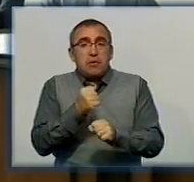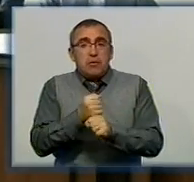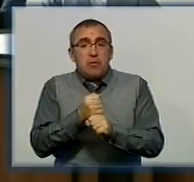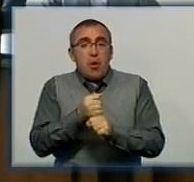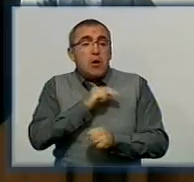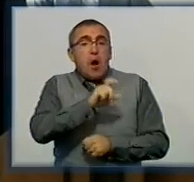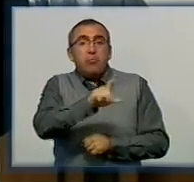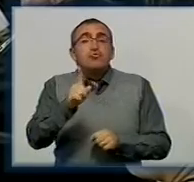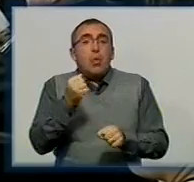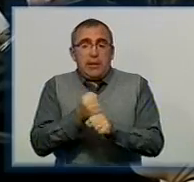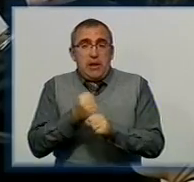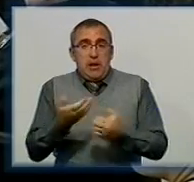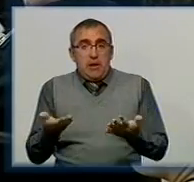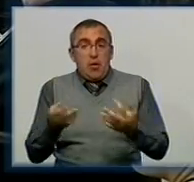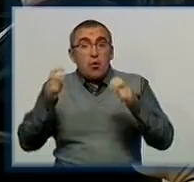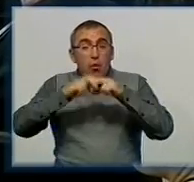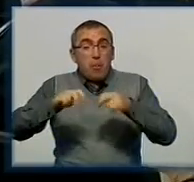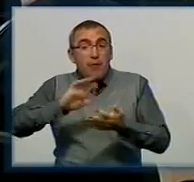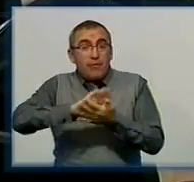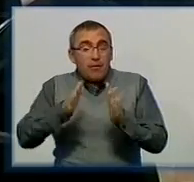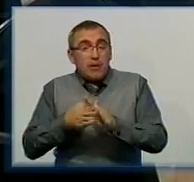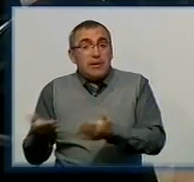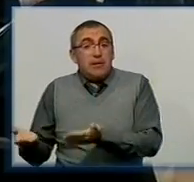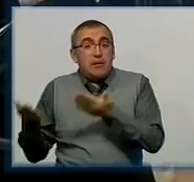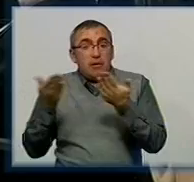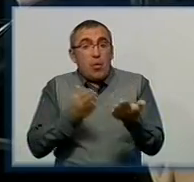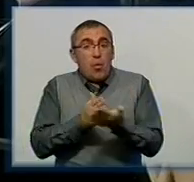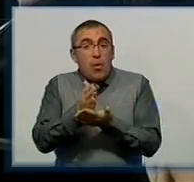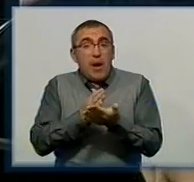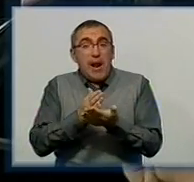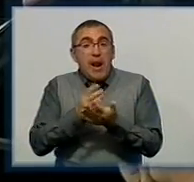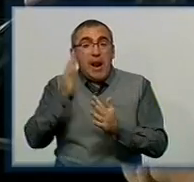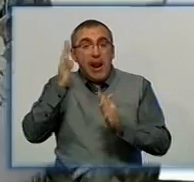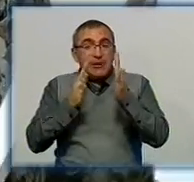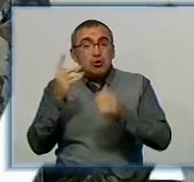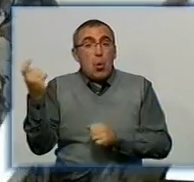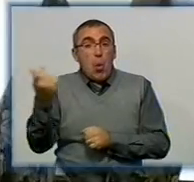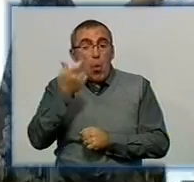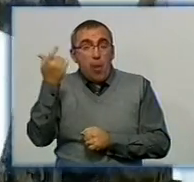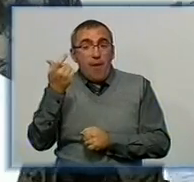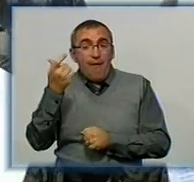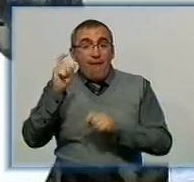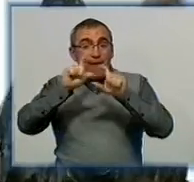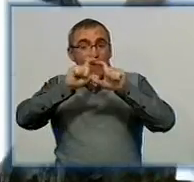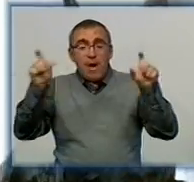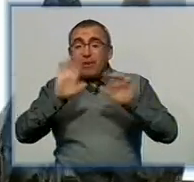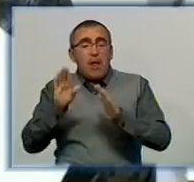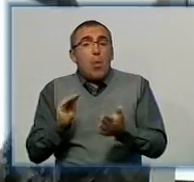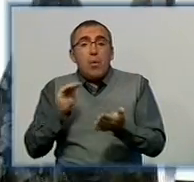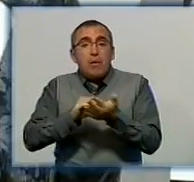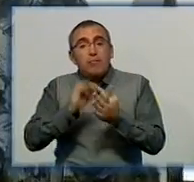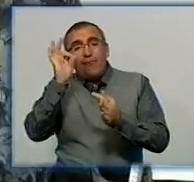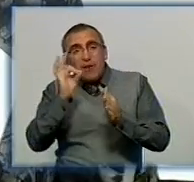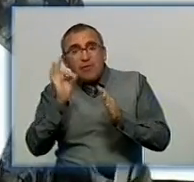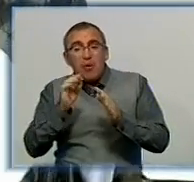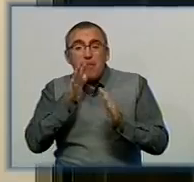робочим, що їм робити? Розібратися у ситуації запросили очільницю управління лісгоспу. За її словами, відомство не встановлює правила ведення та відсоткові